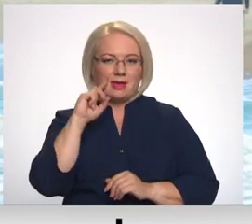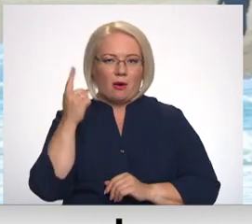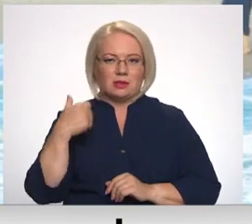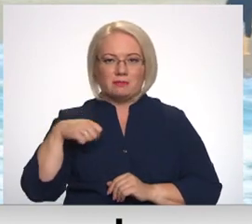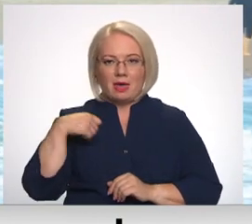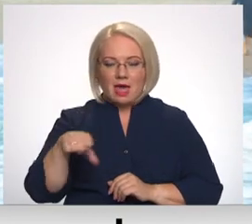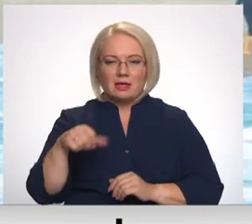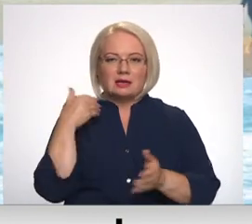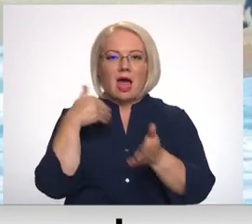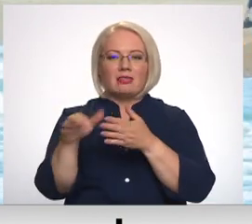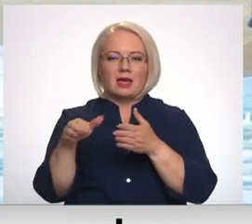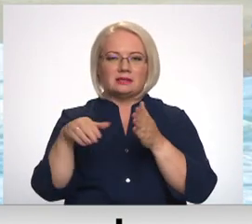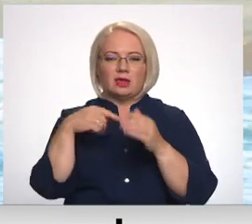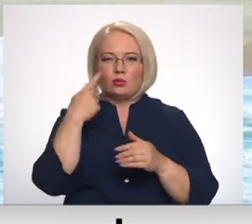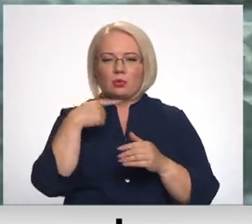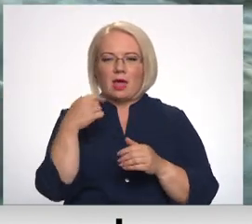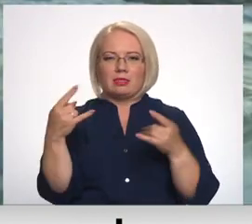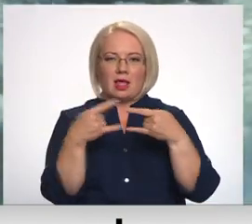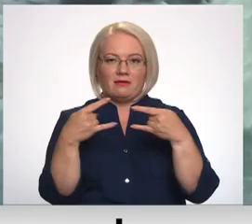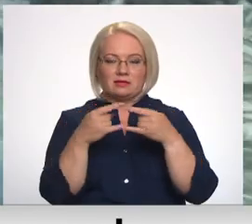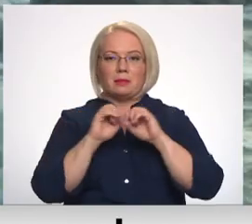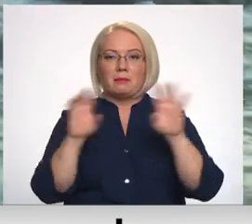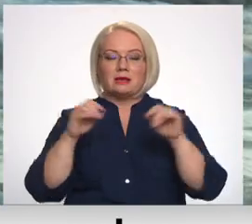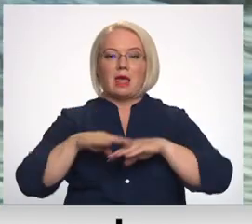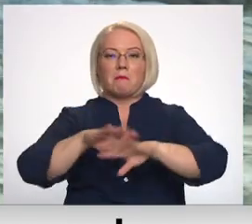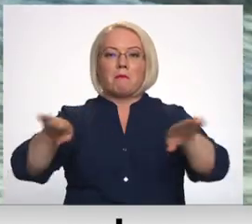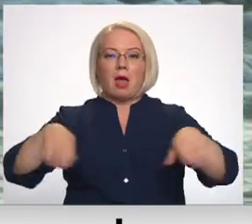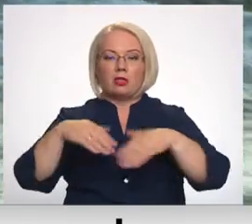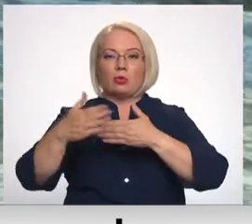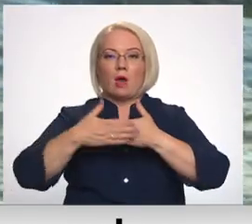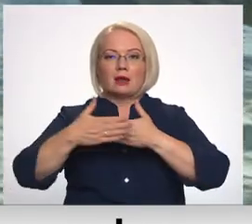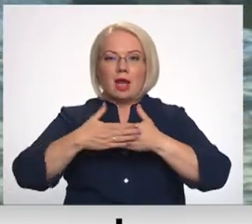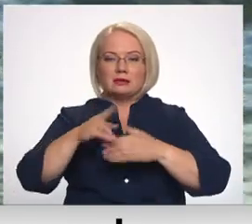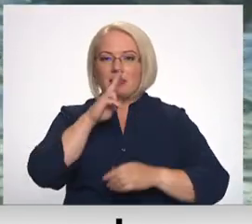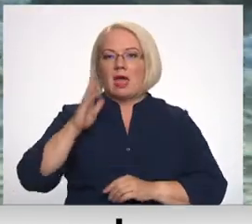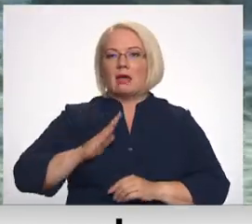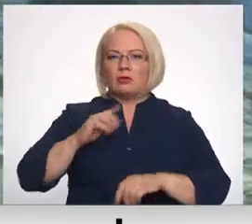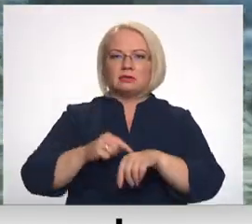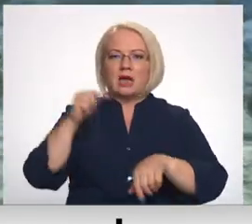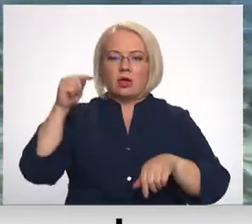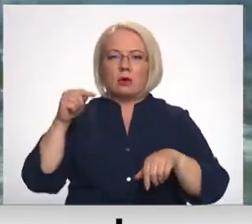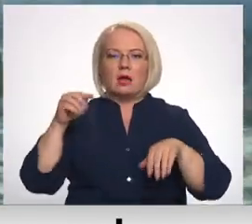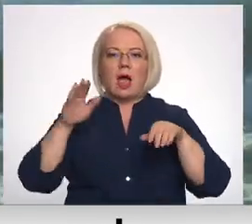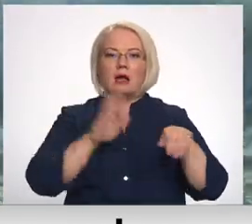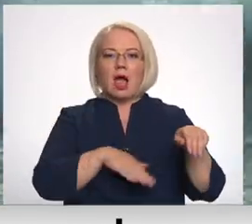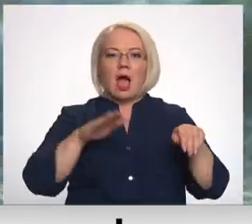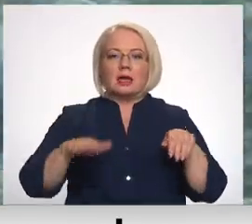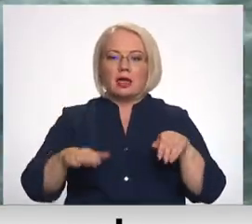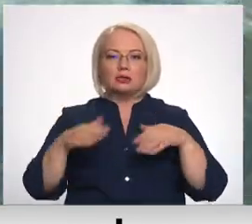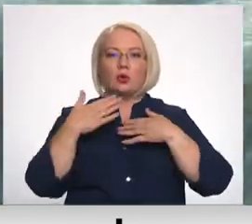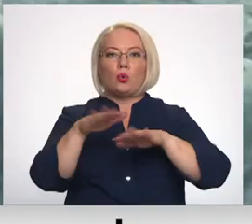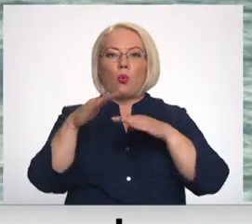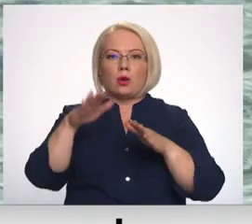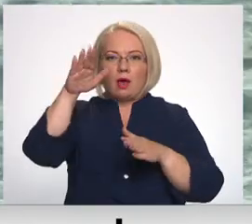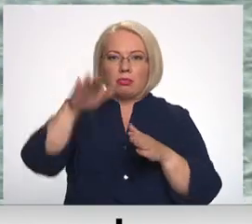atteicās runāt TV kameras priekšā, bet pastāstīja, ka peldoties netālu no krasta, negaidot sajūtušas, ar kājām vairs nespēja aizsniegt jūras